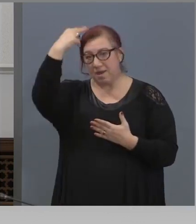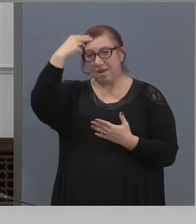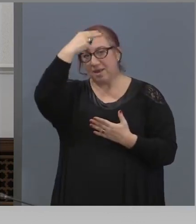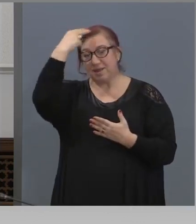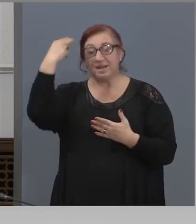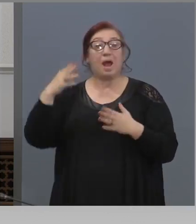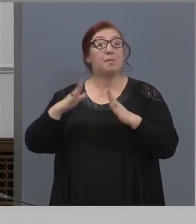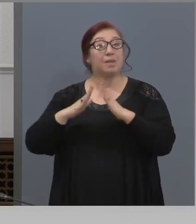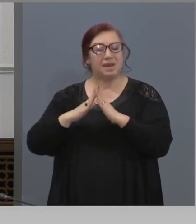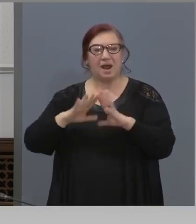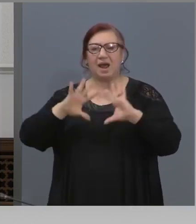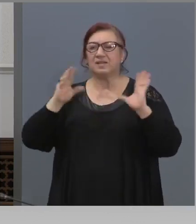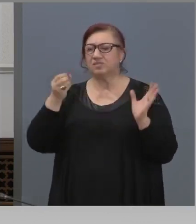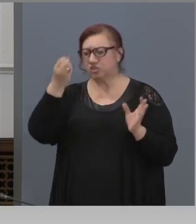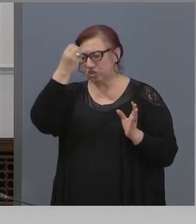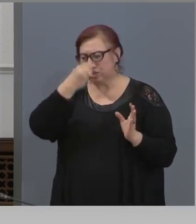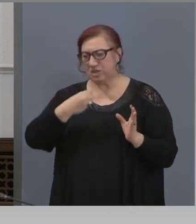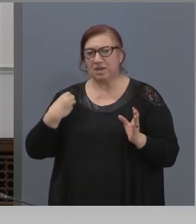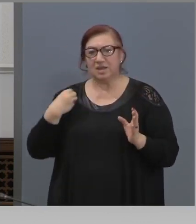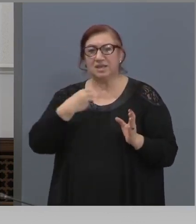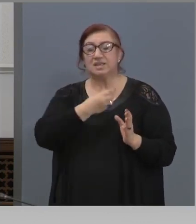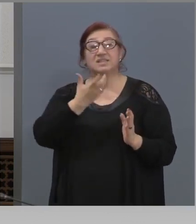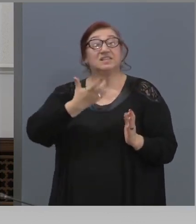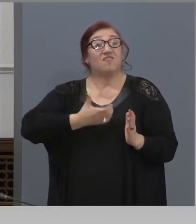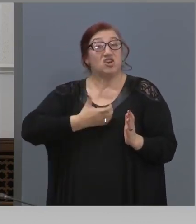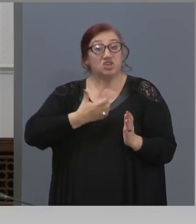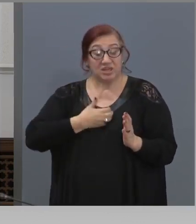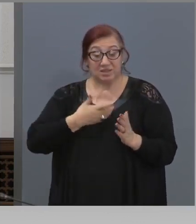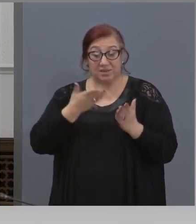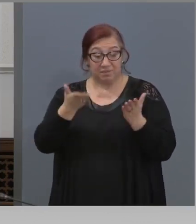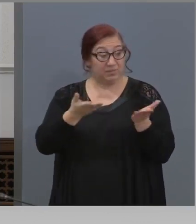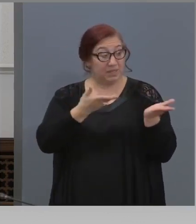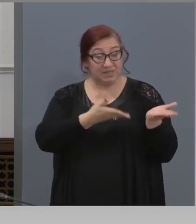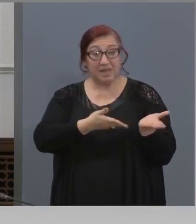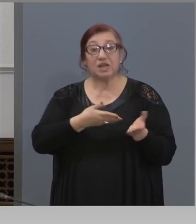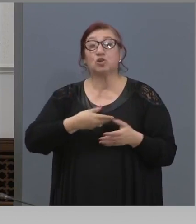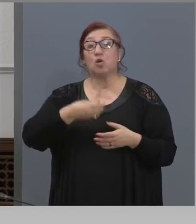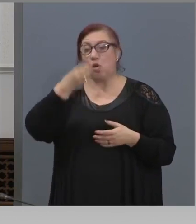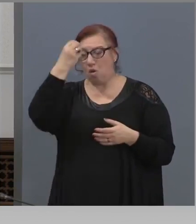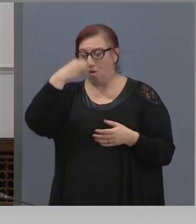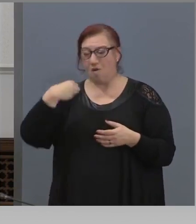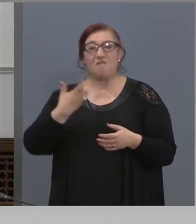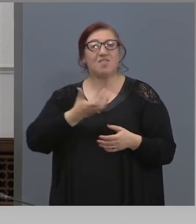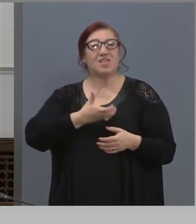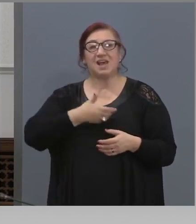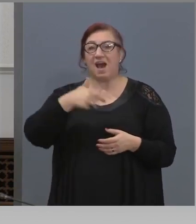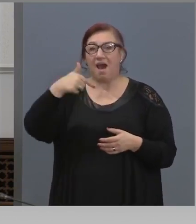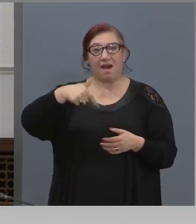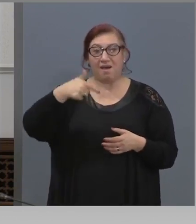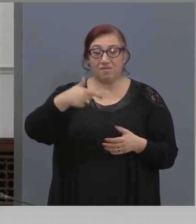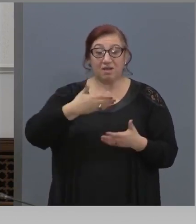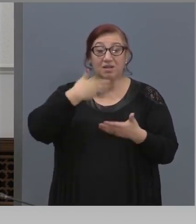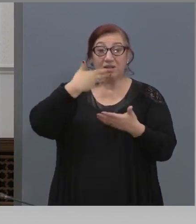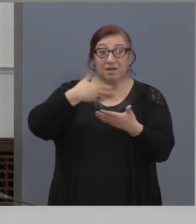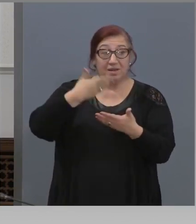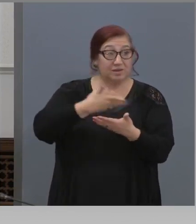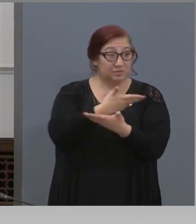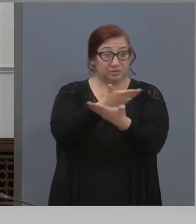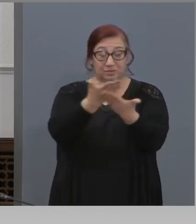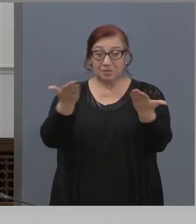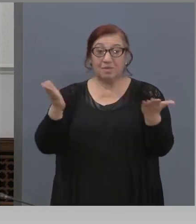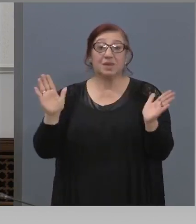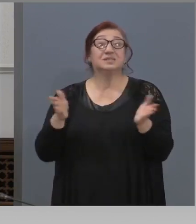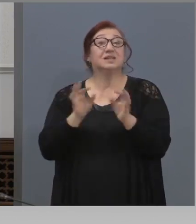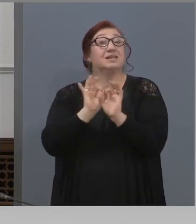бяха на Светия Синод, и може би, след като владиката Гавриил говори, става ясно